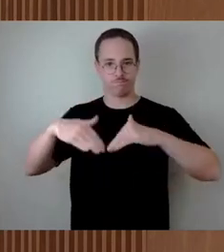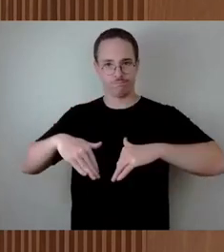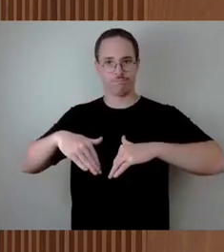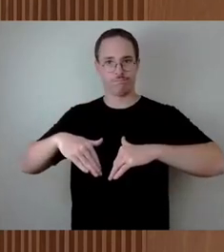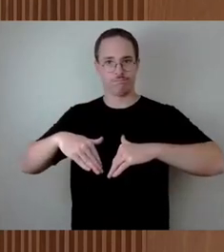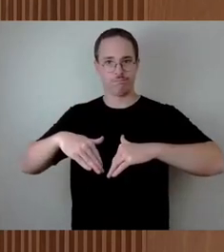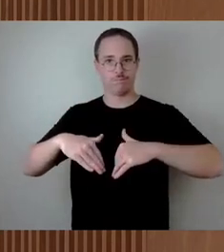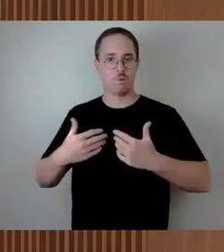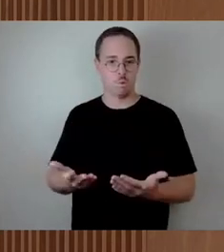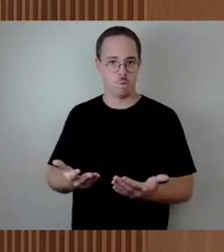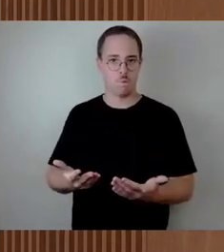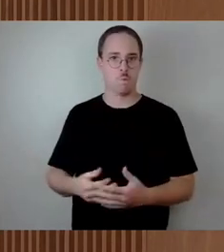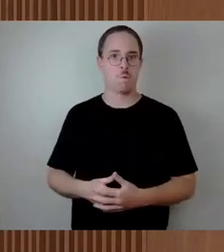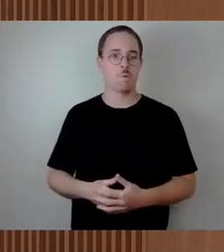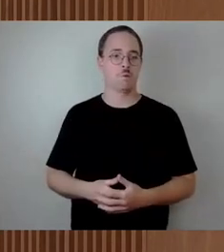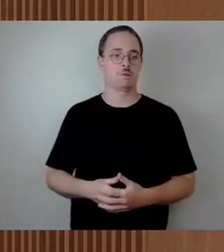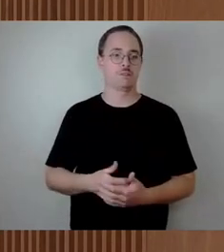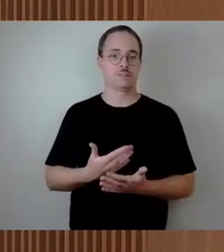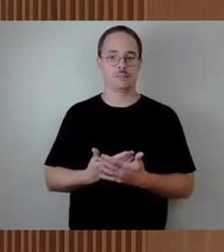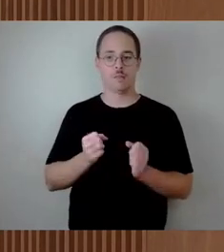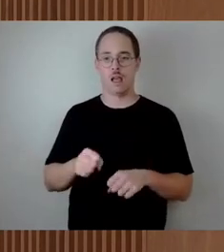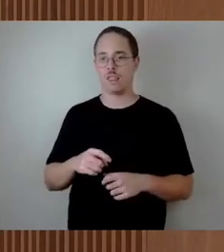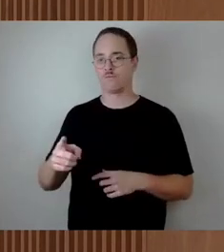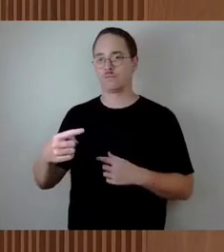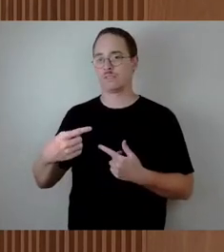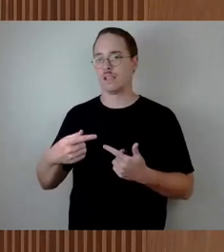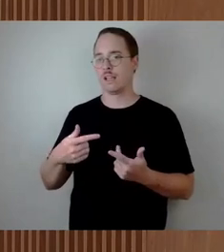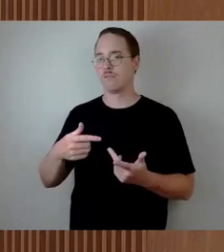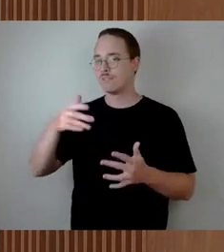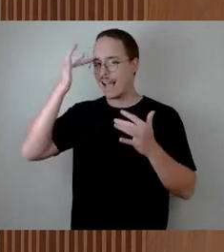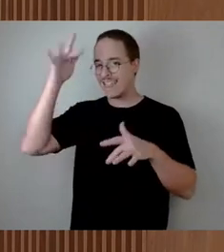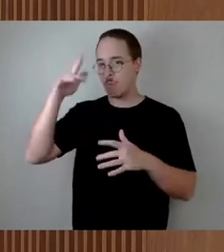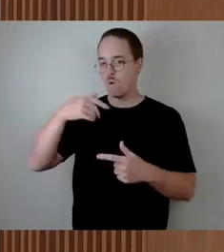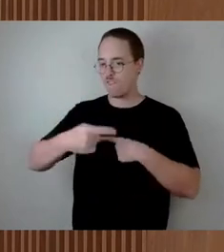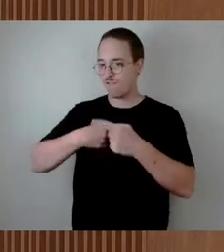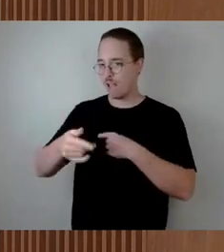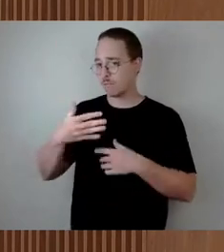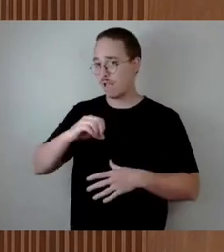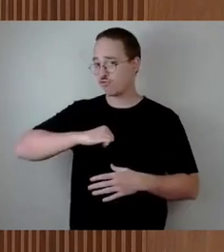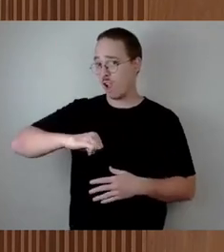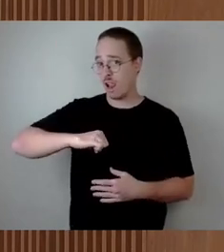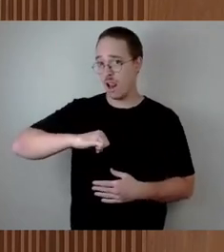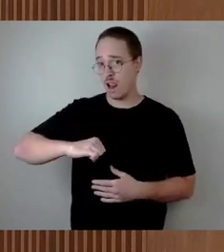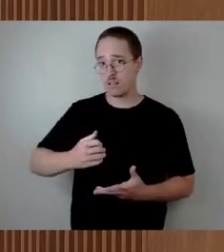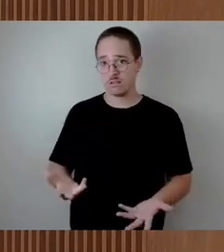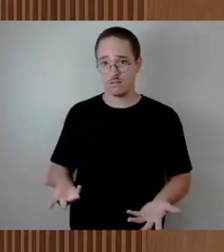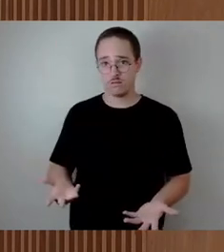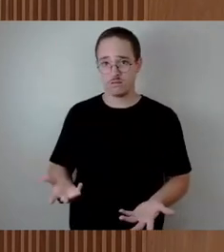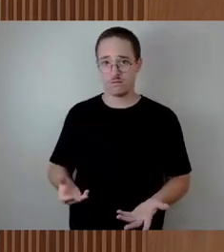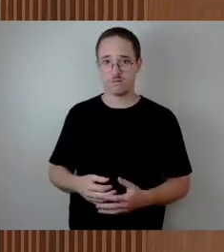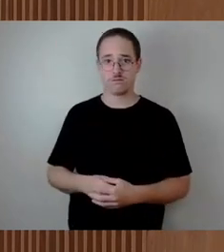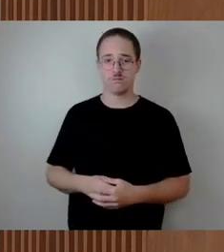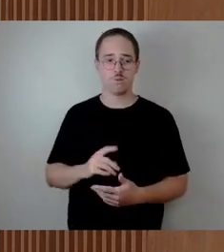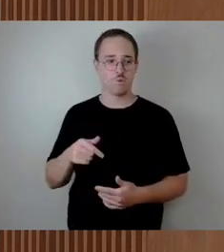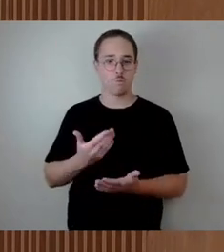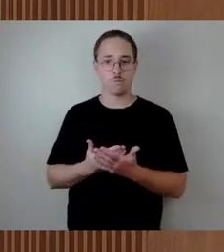Genehmigungsverfahren kommen, betrifft ja am Ende auch, falls es zum Ersatzneubau kommt, das ganze Verfahren für einen Ersatzneubau oder